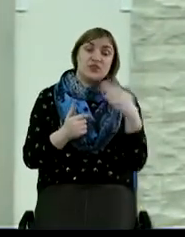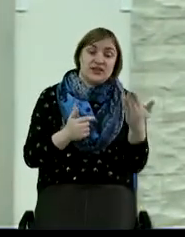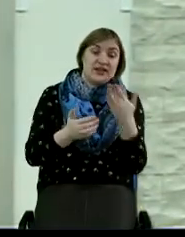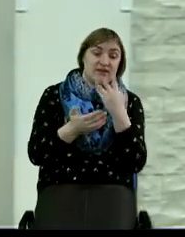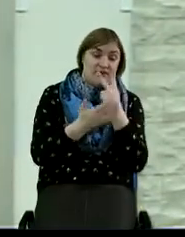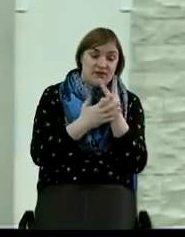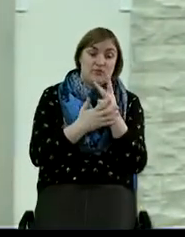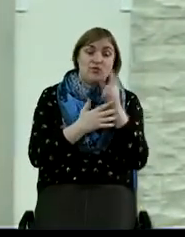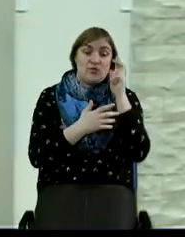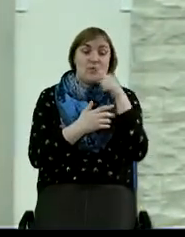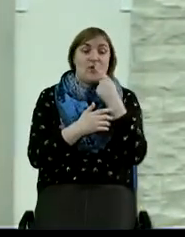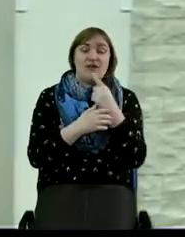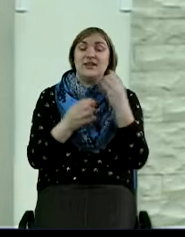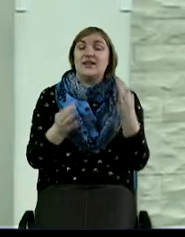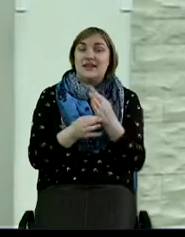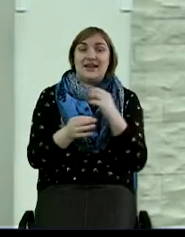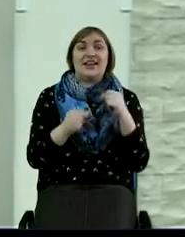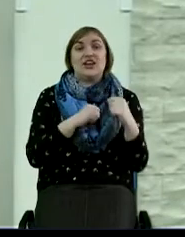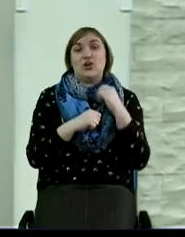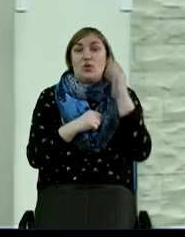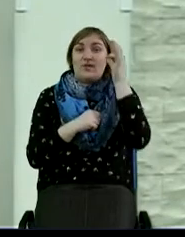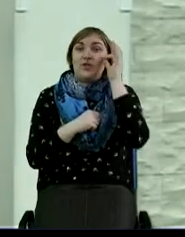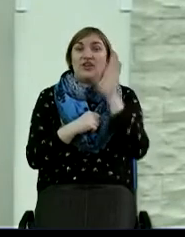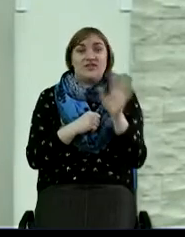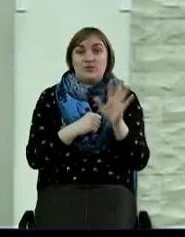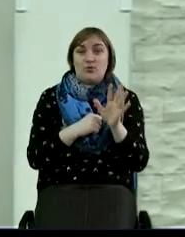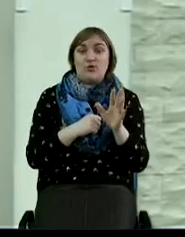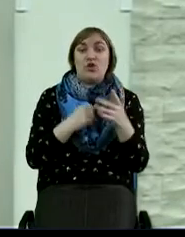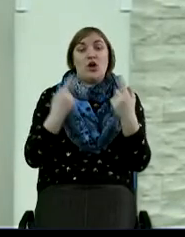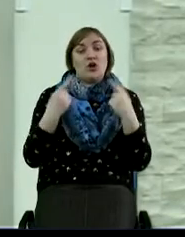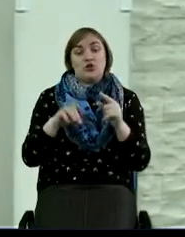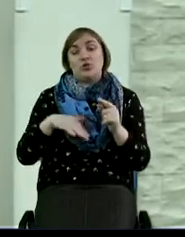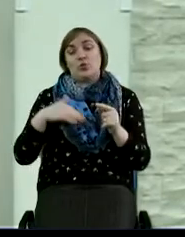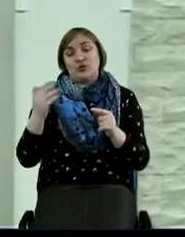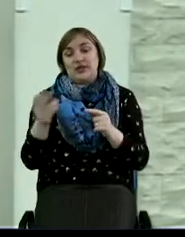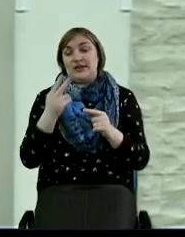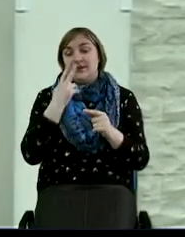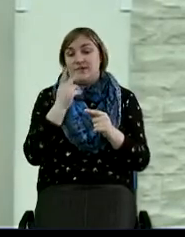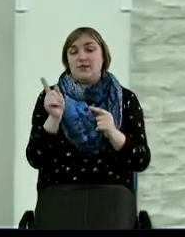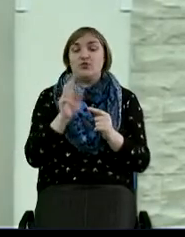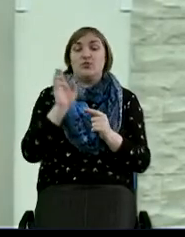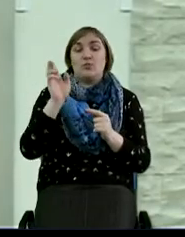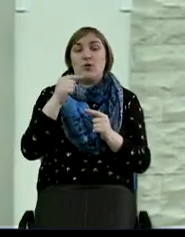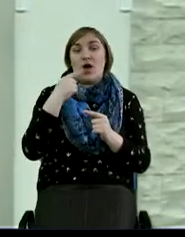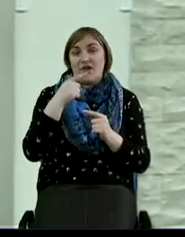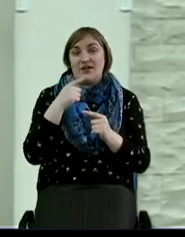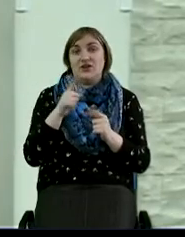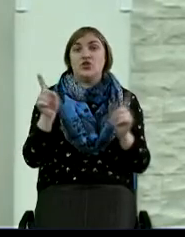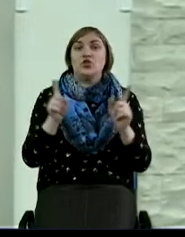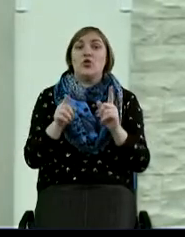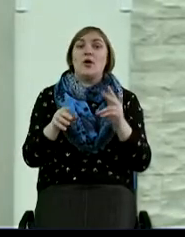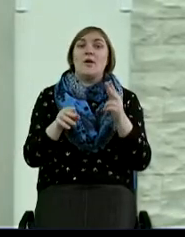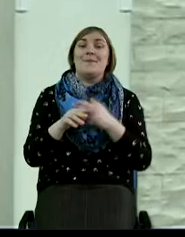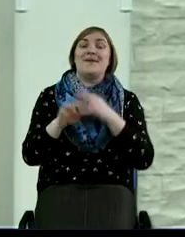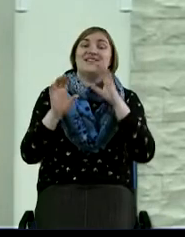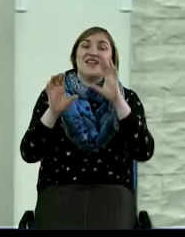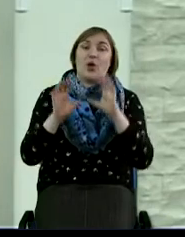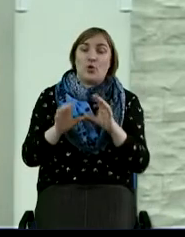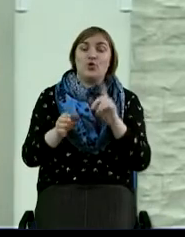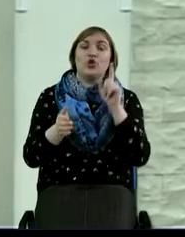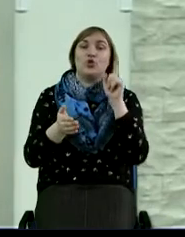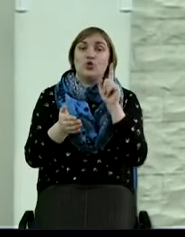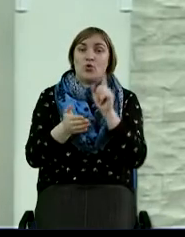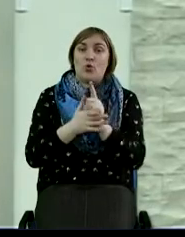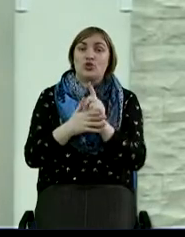что Бог говорит, что никаких грехов он не вспомнит, но с другой стороны мы видим, что Бог говорит и так же, что беззаконник должен